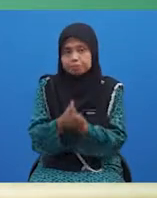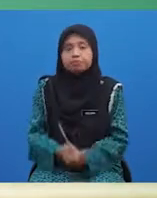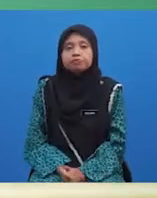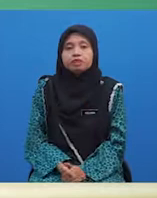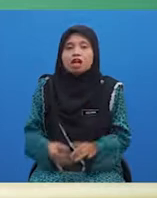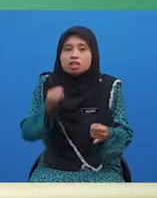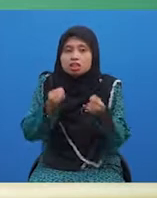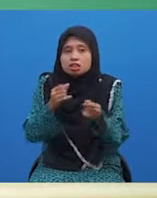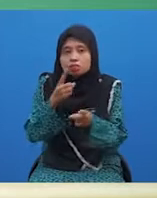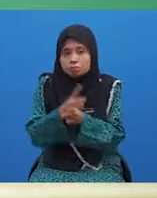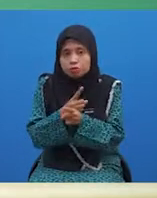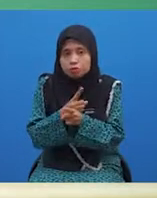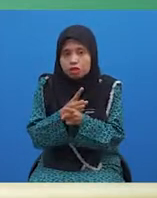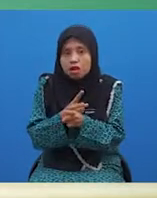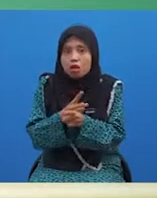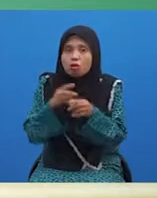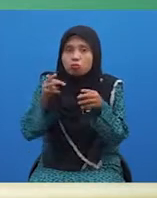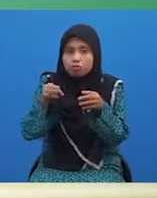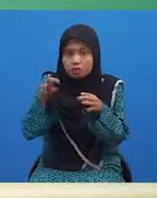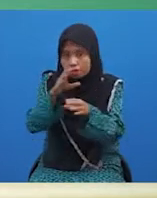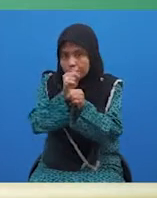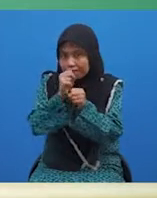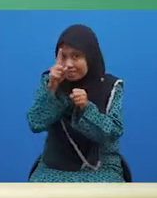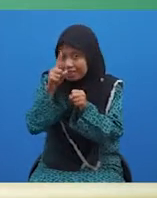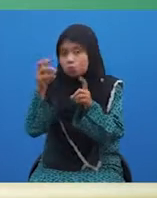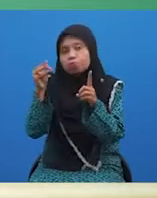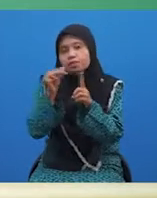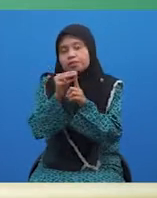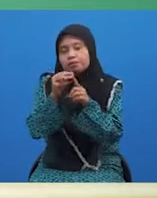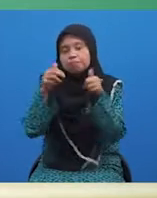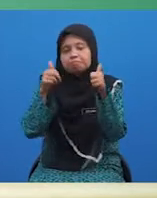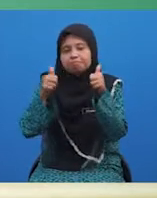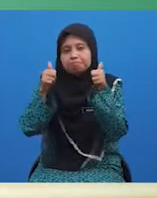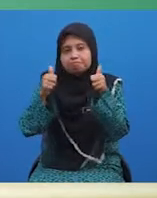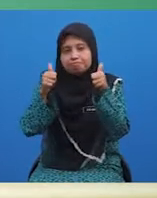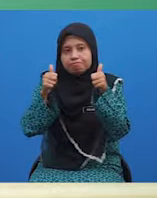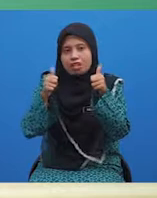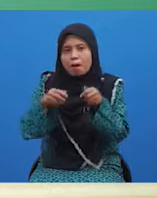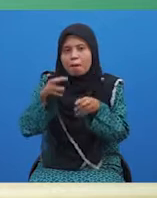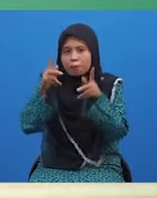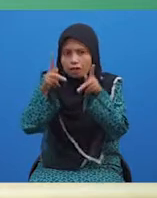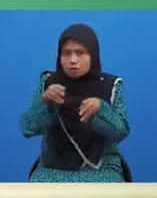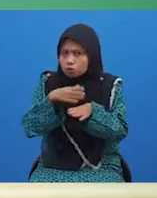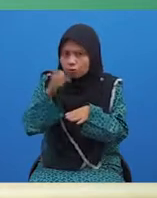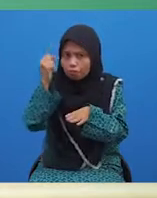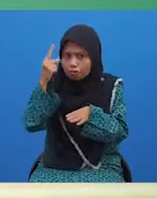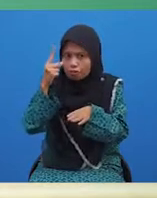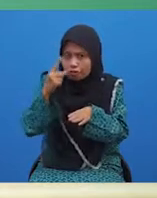rajin. Jika betul, pelajar dapat satu markah. Bagus, pelajar sudah faham